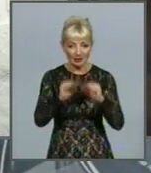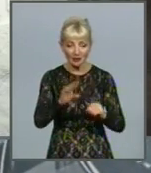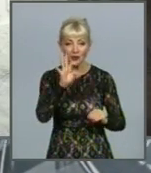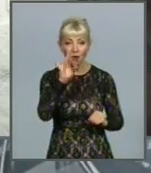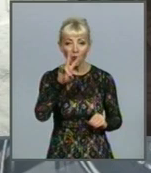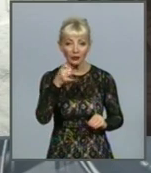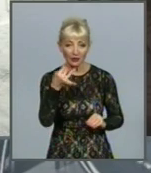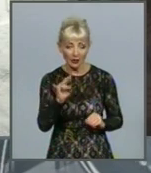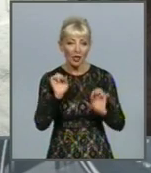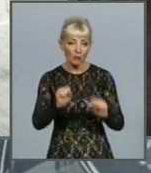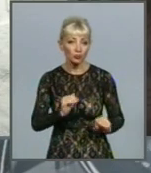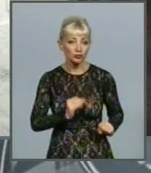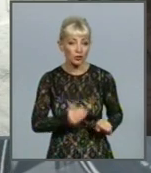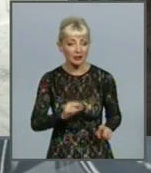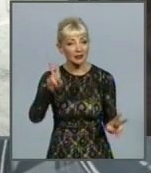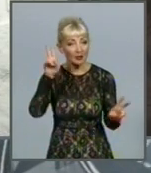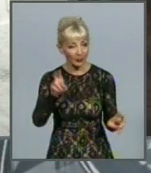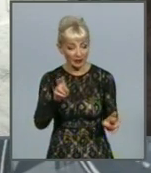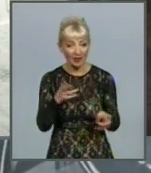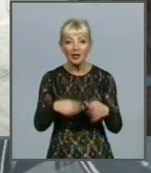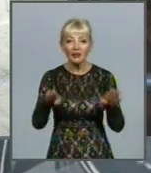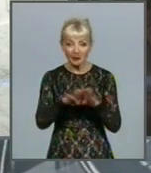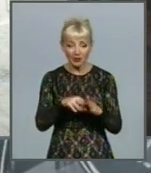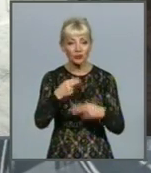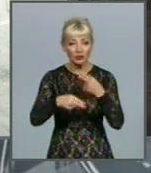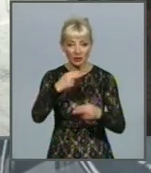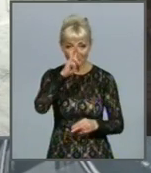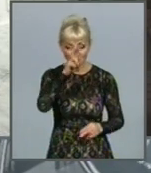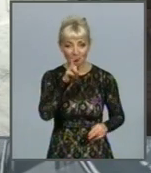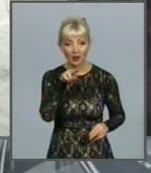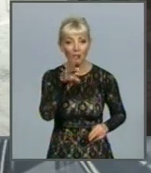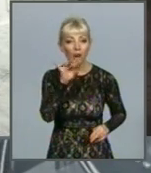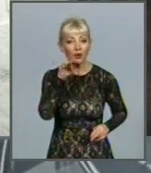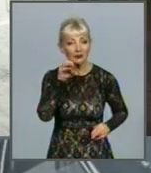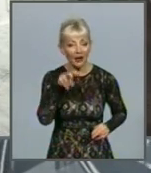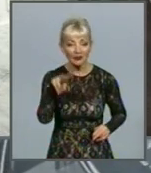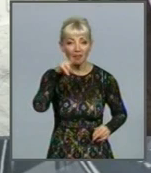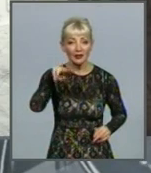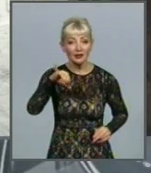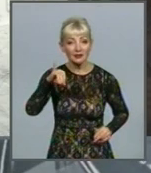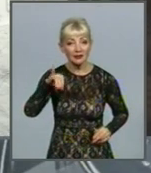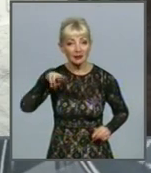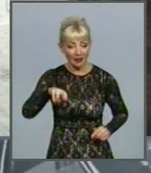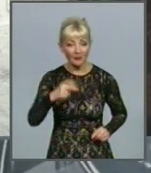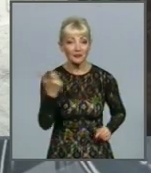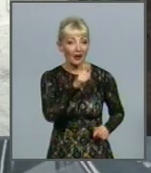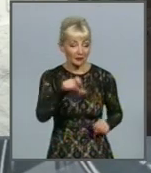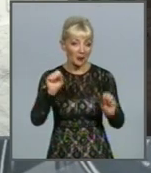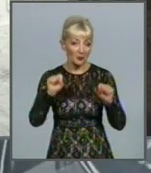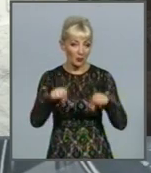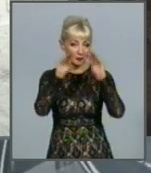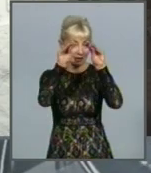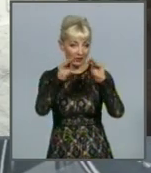частних компаній, обмеженою відповідальністю, також через державний портал «Дія». Сьогодні харківчане вже можуть регіструвати